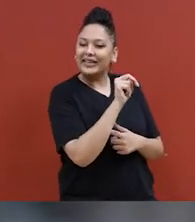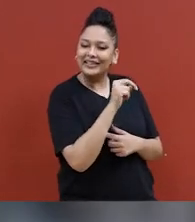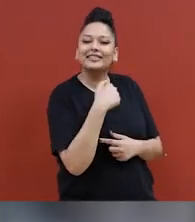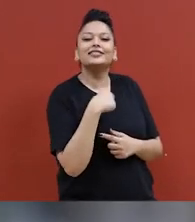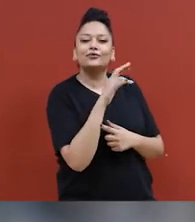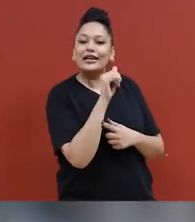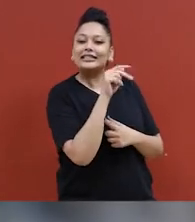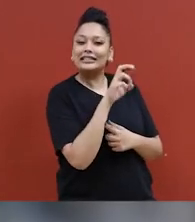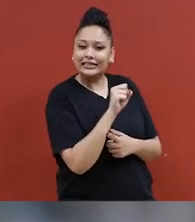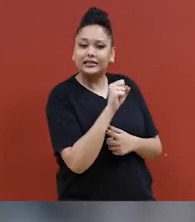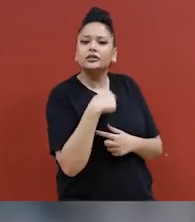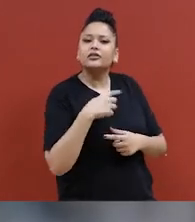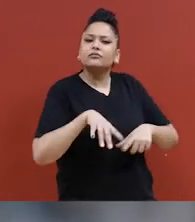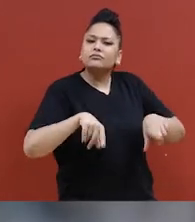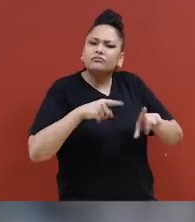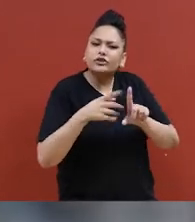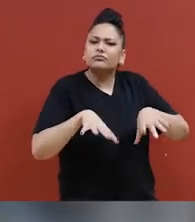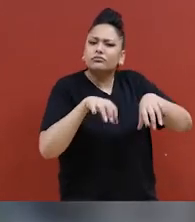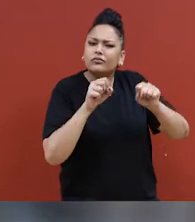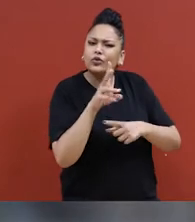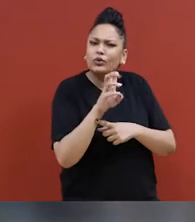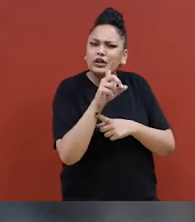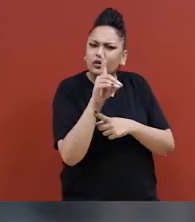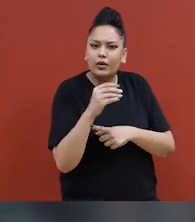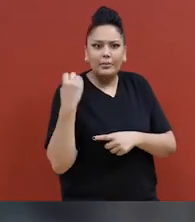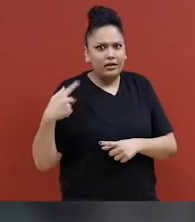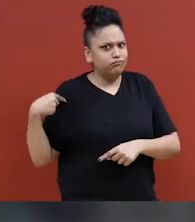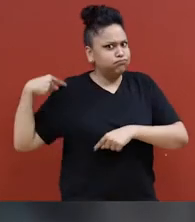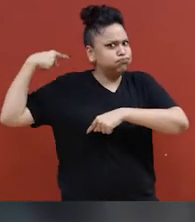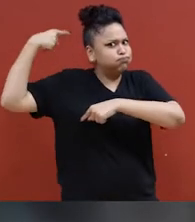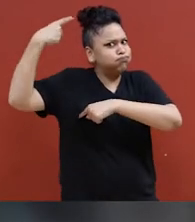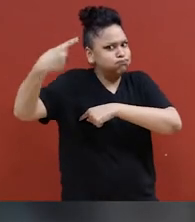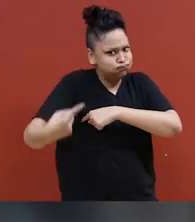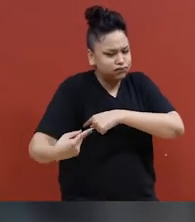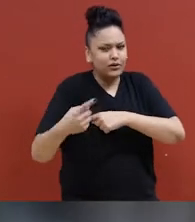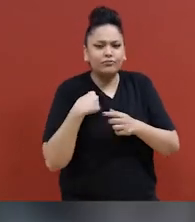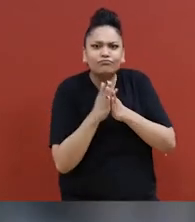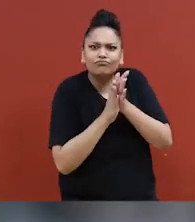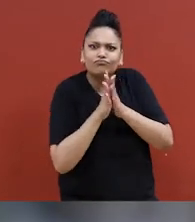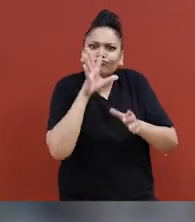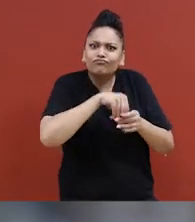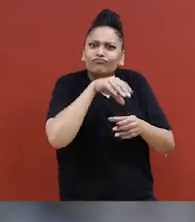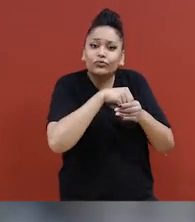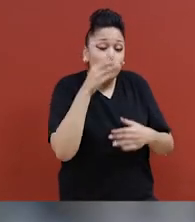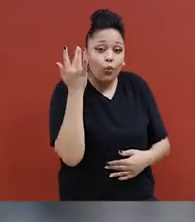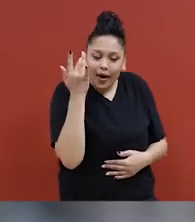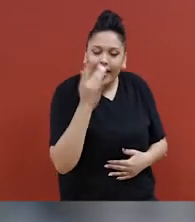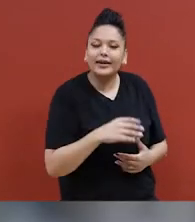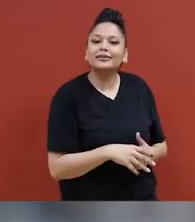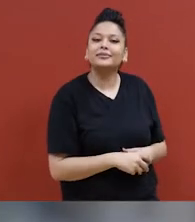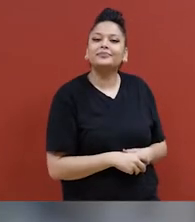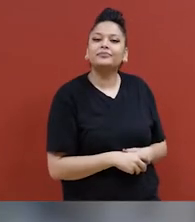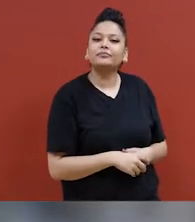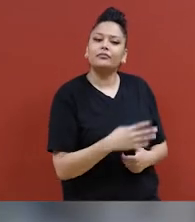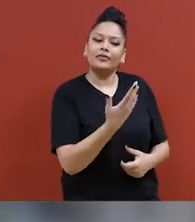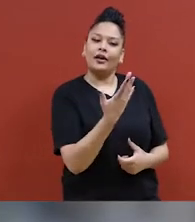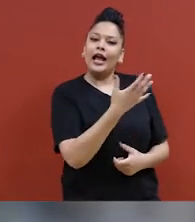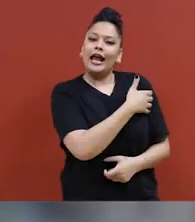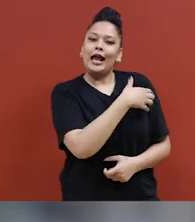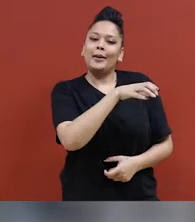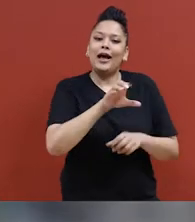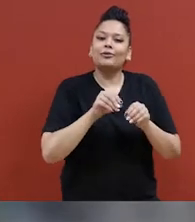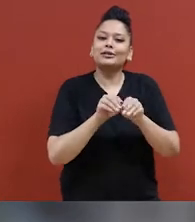et j'ai fait du Wendo parce que j'en ai déjà fait il y a de nombreuses années. J'ai voulu faire du Wendo pour me renforcer et accroître mon